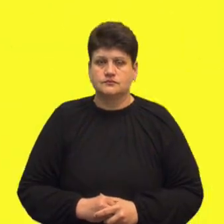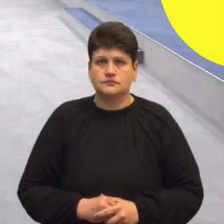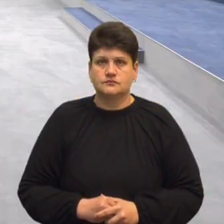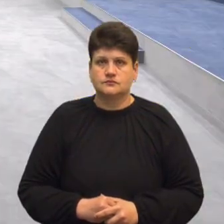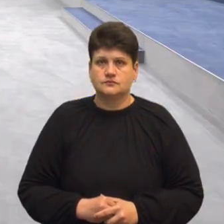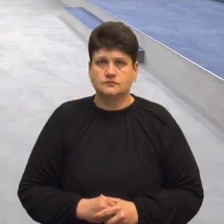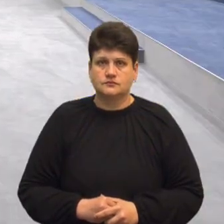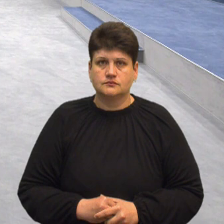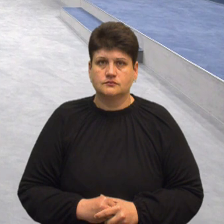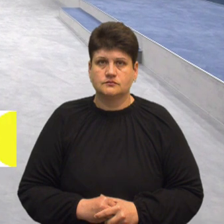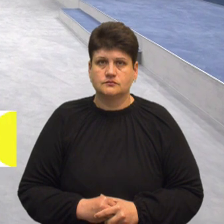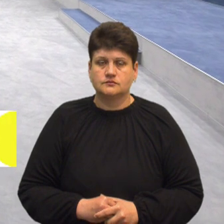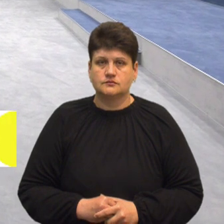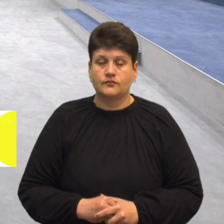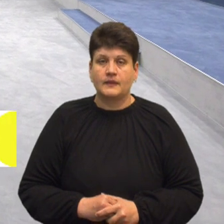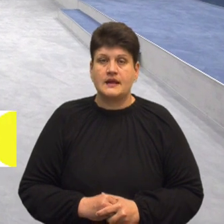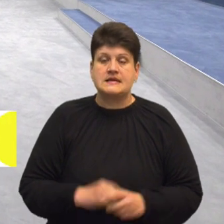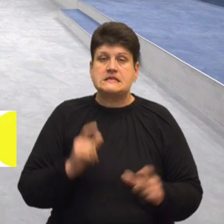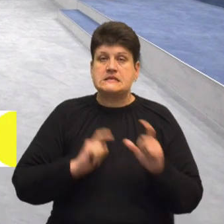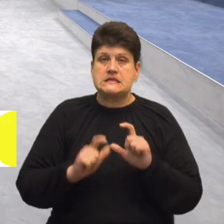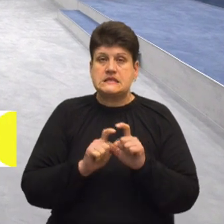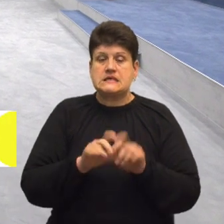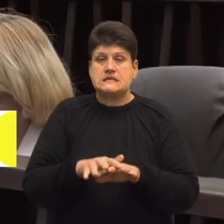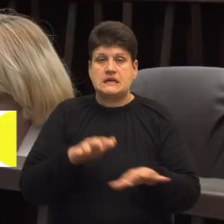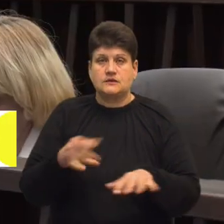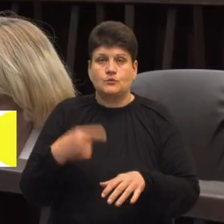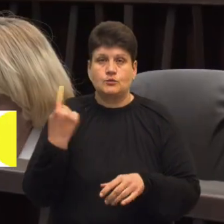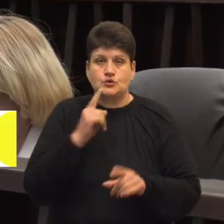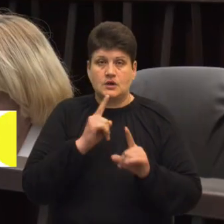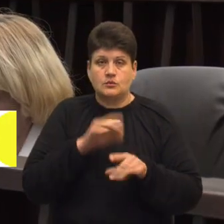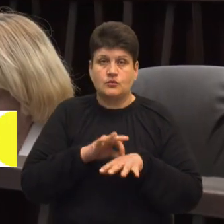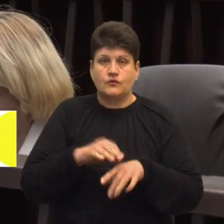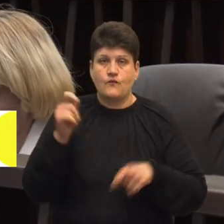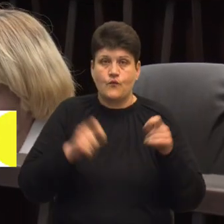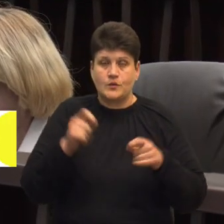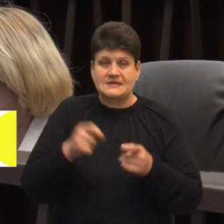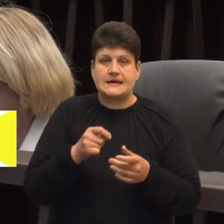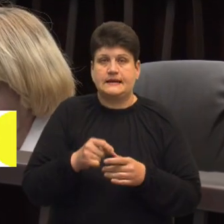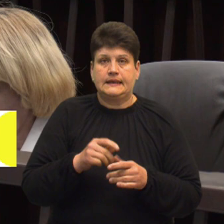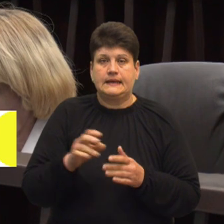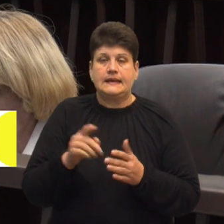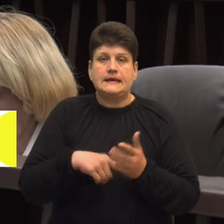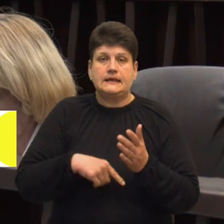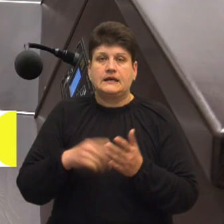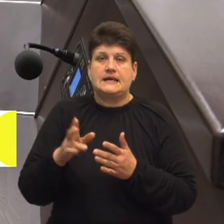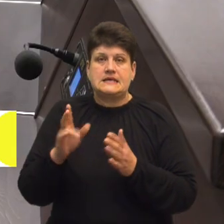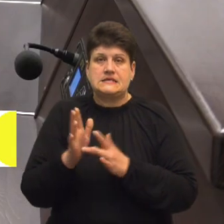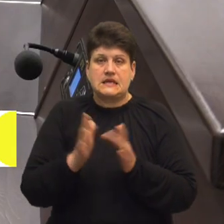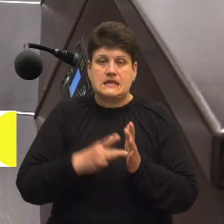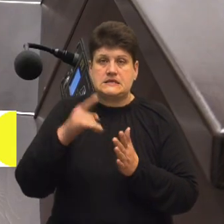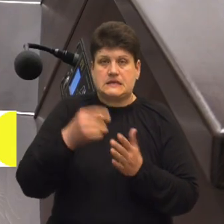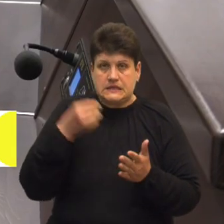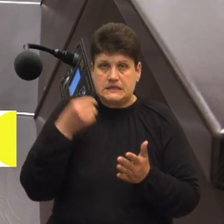У сесійній залі Тернопільської обласної ради відбувається форум за християнські цінності. Представники обласної влади, церкові і